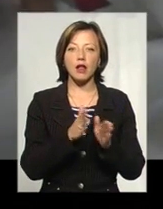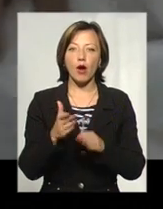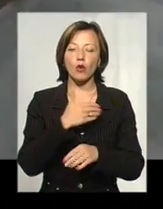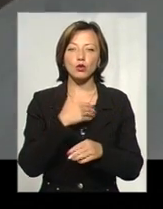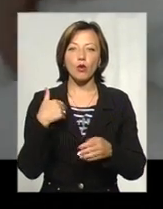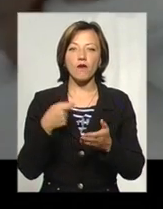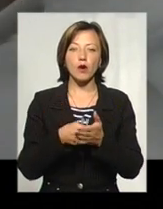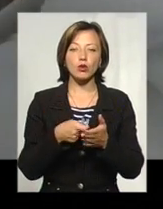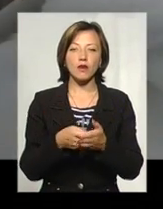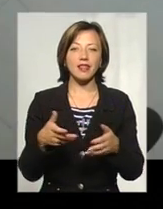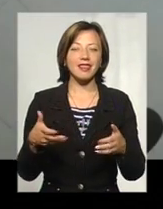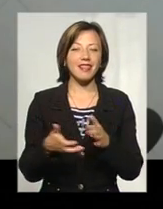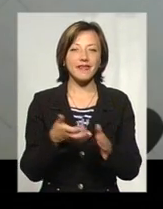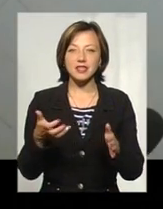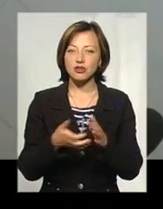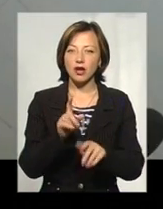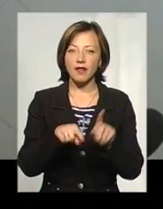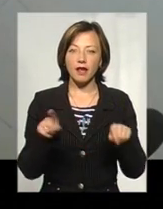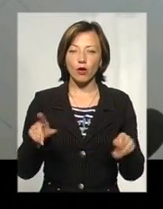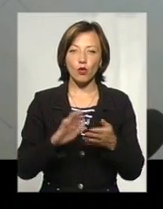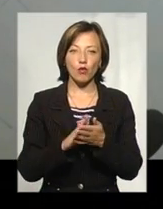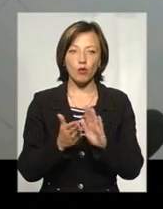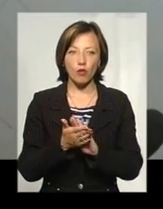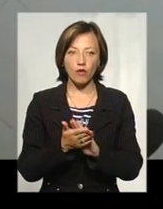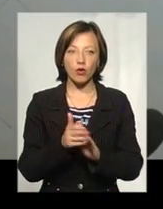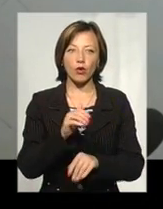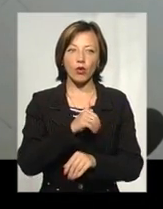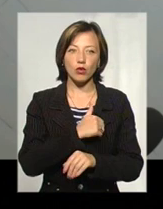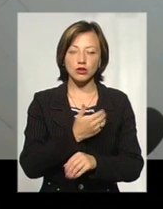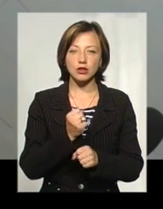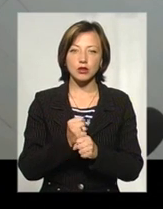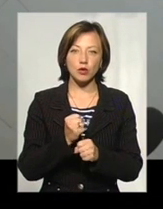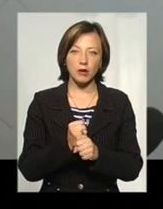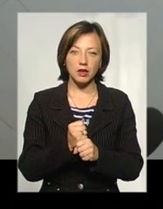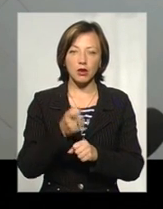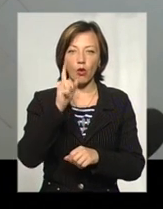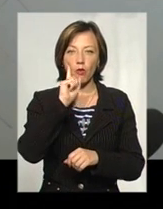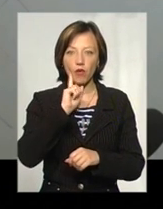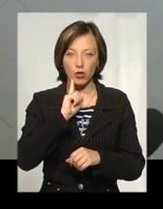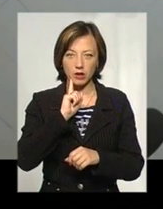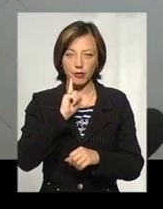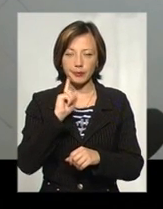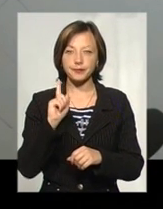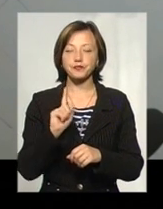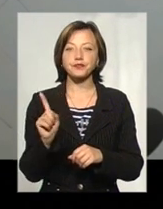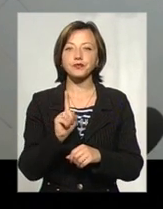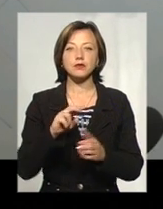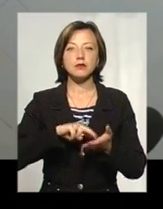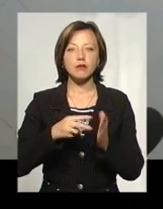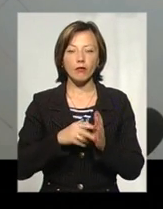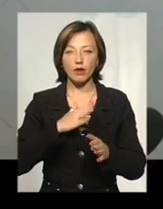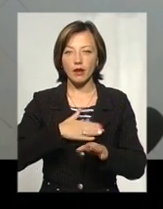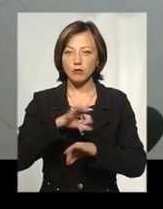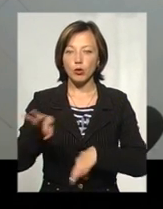виготовлення не вистачає деяких умов, які хочеться зробити комфортними. Що передбачає наш